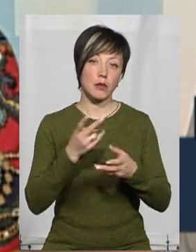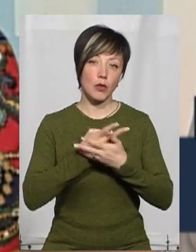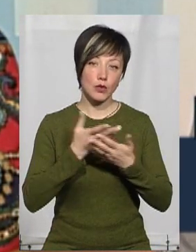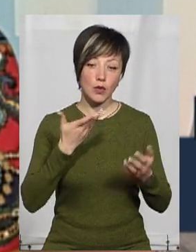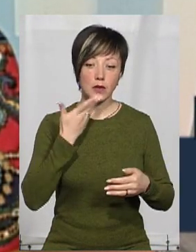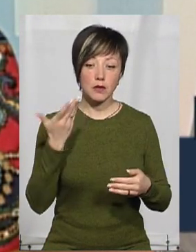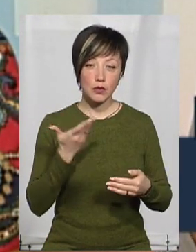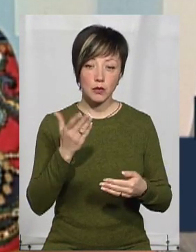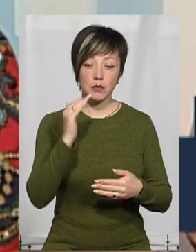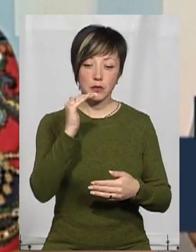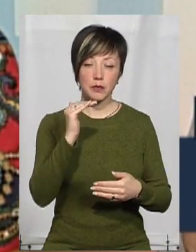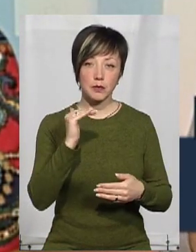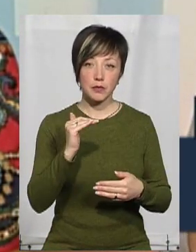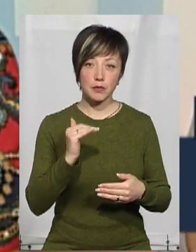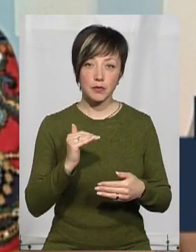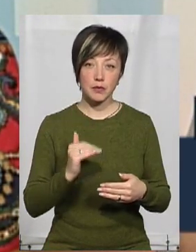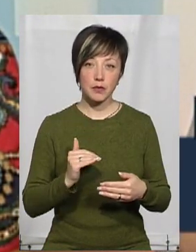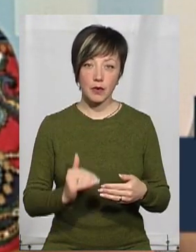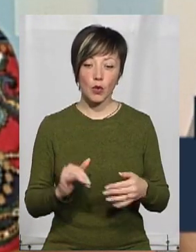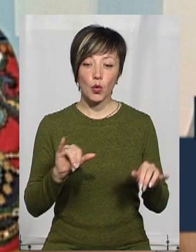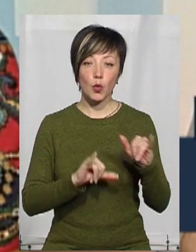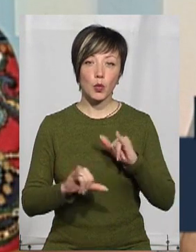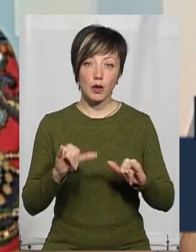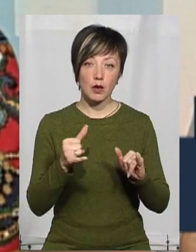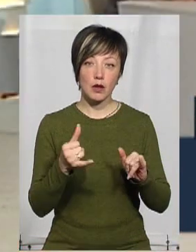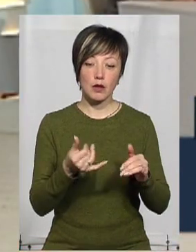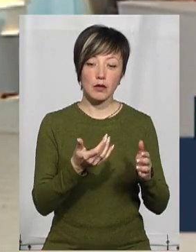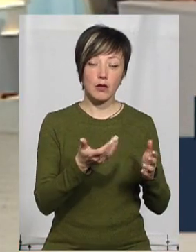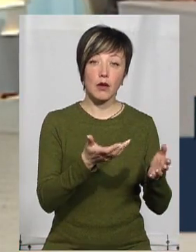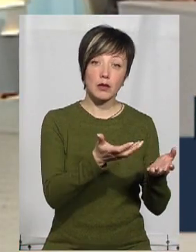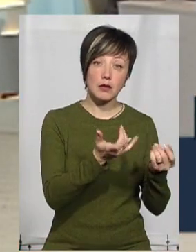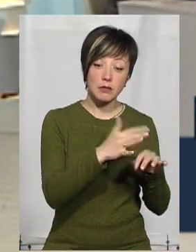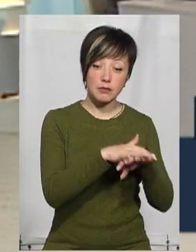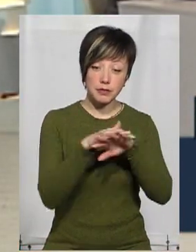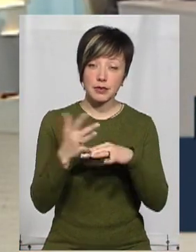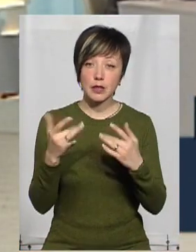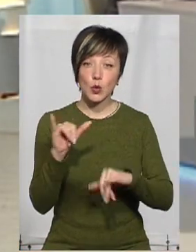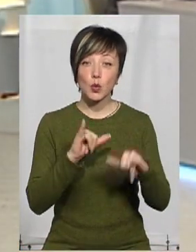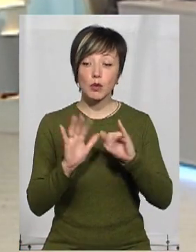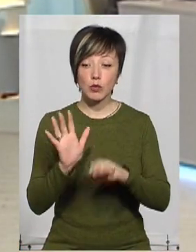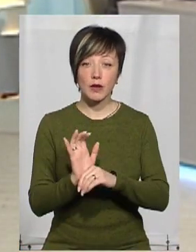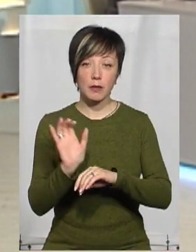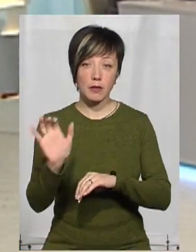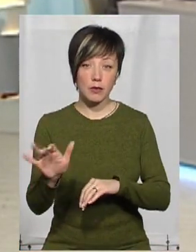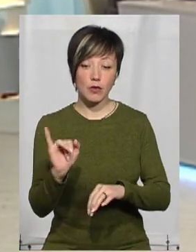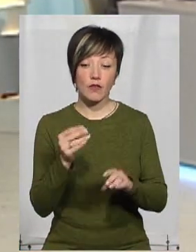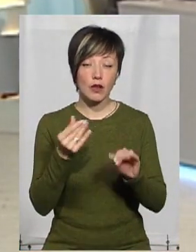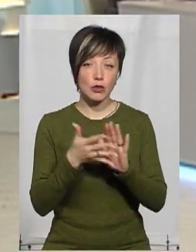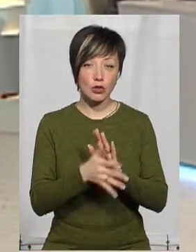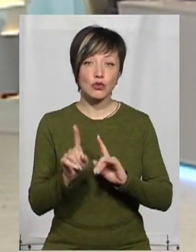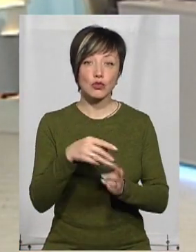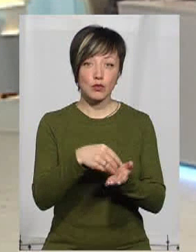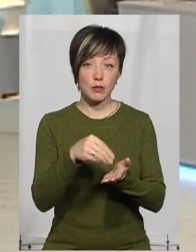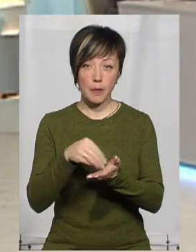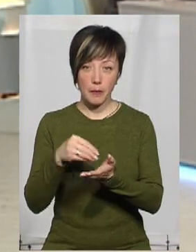звітуються, в день по три рази звітуються, скільки коштів надійшло, і куди будемо витрачати. Того, що на